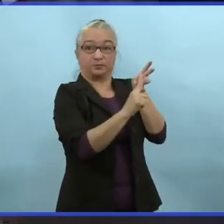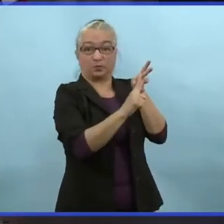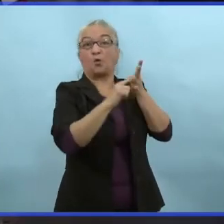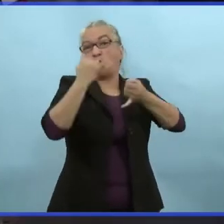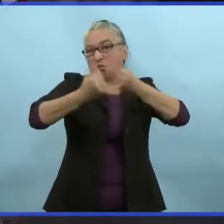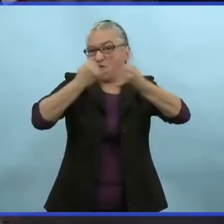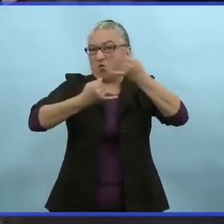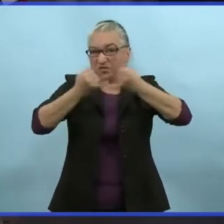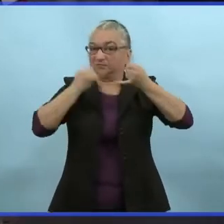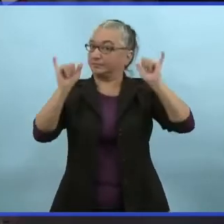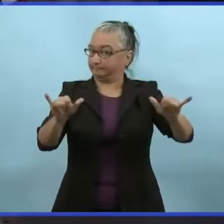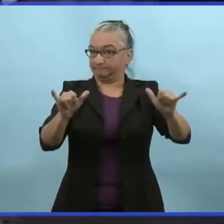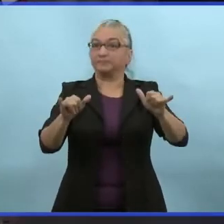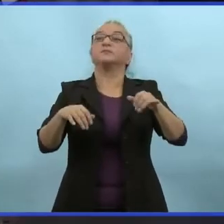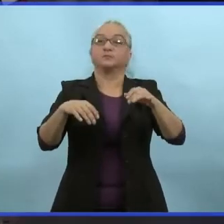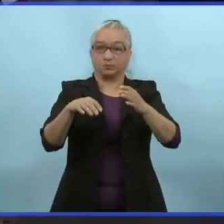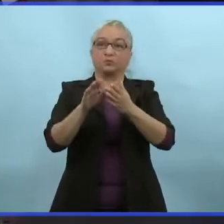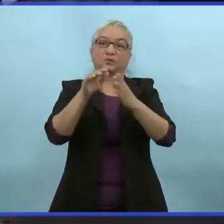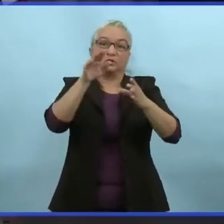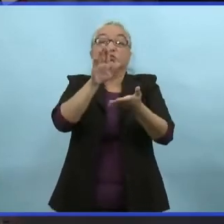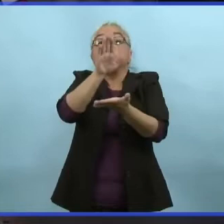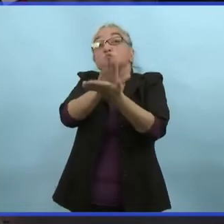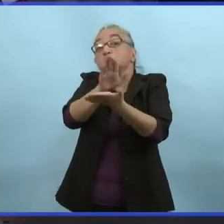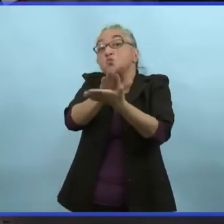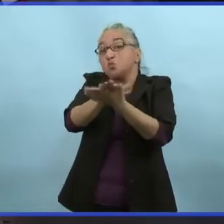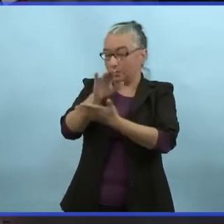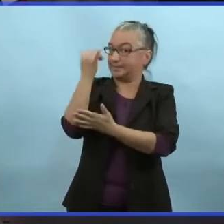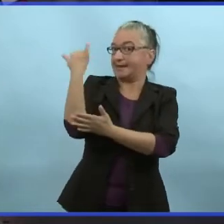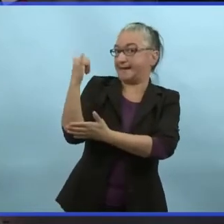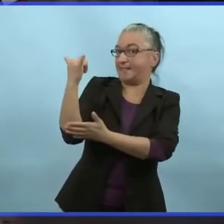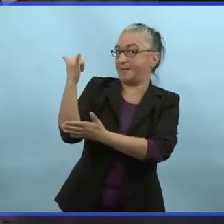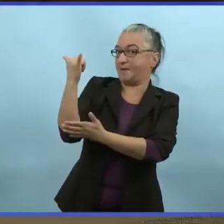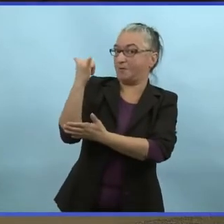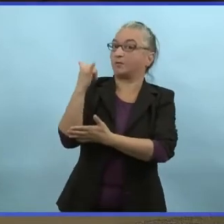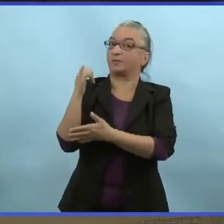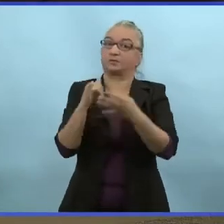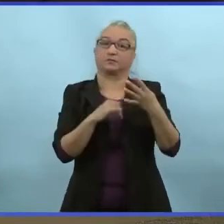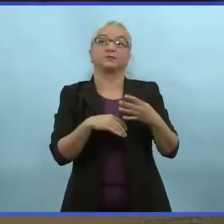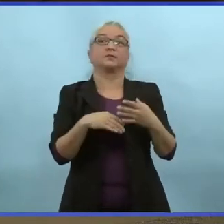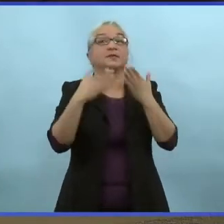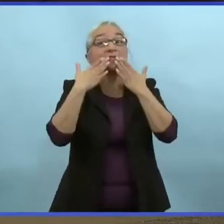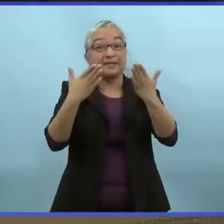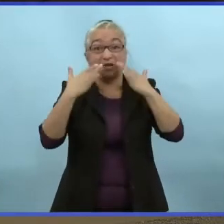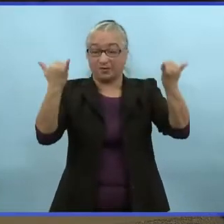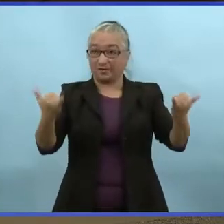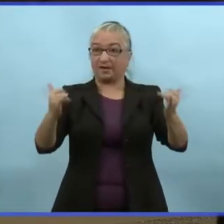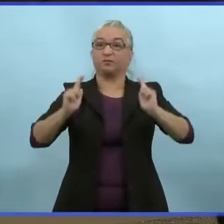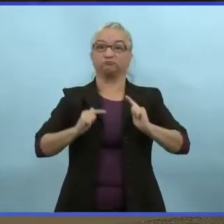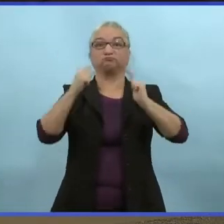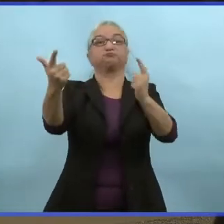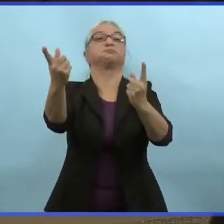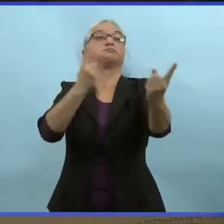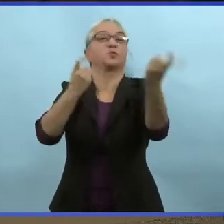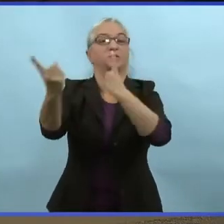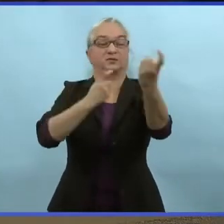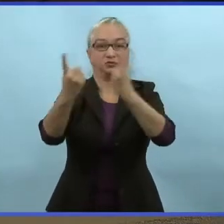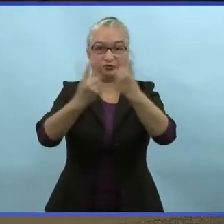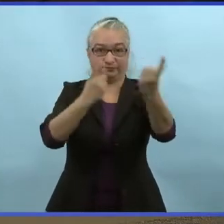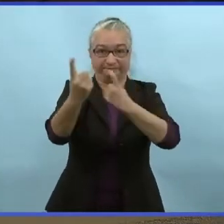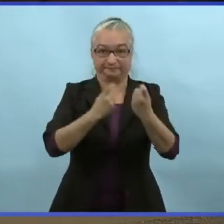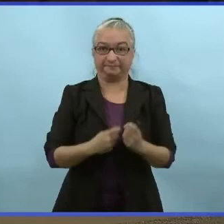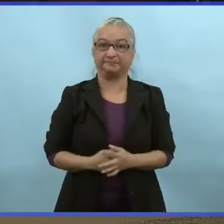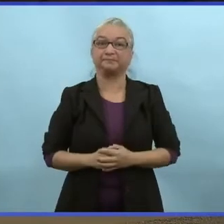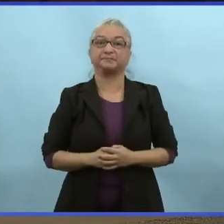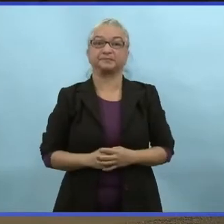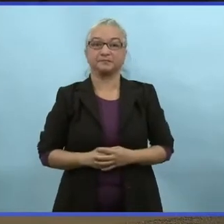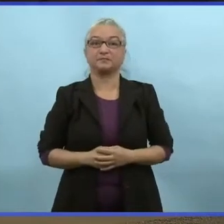système de riposte au niveau orange, tandis que les écoles restent au niveau, attention, jaune.